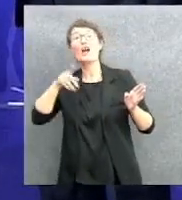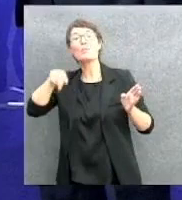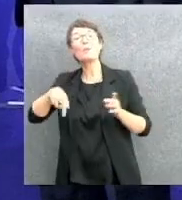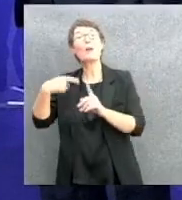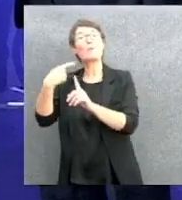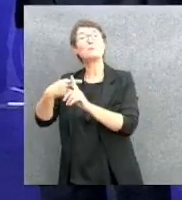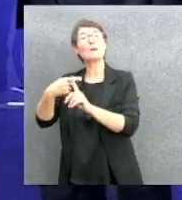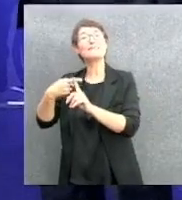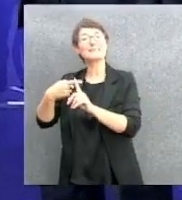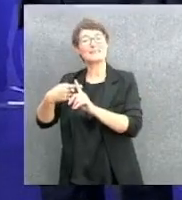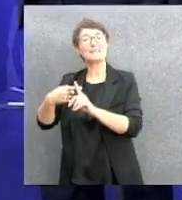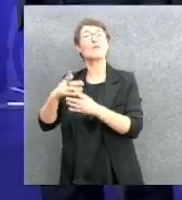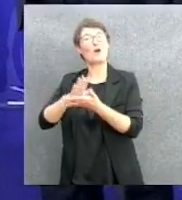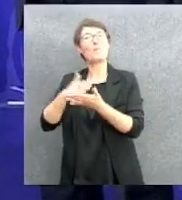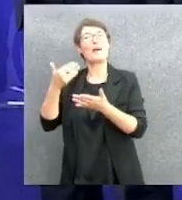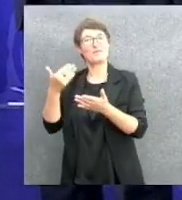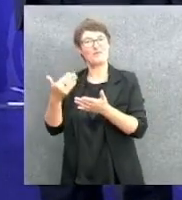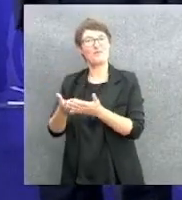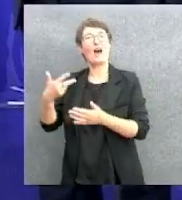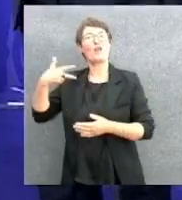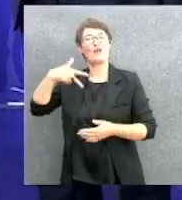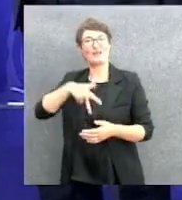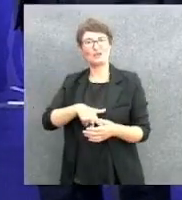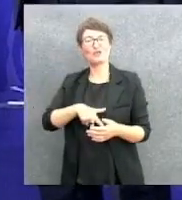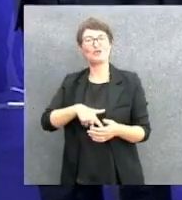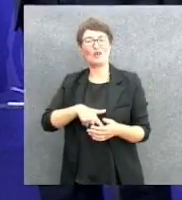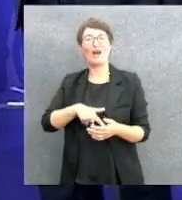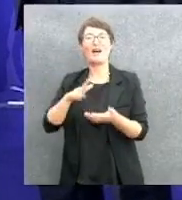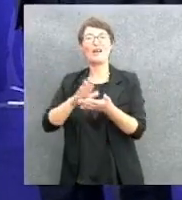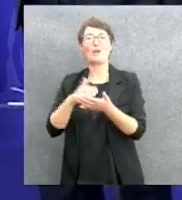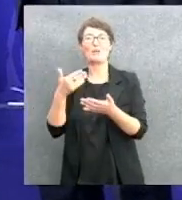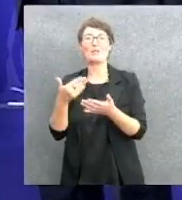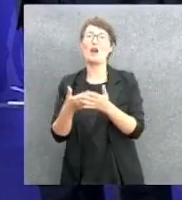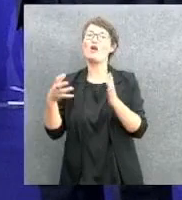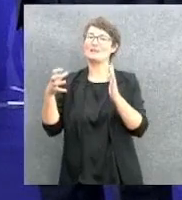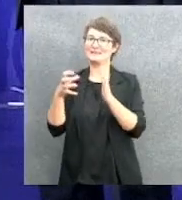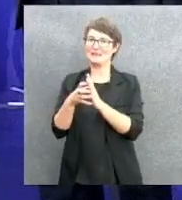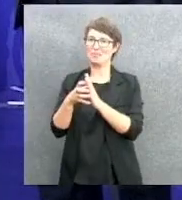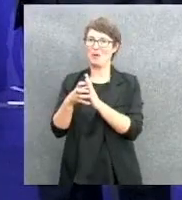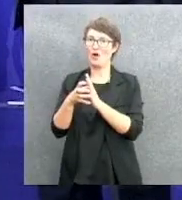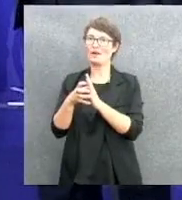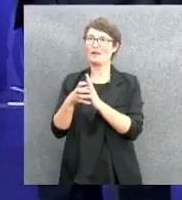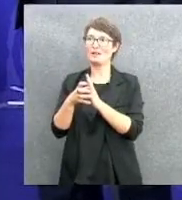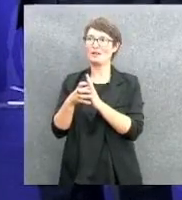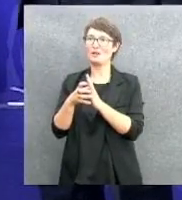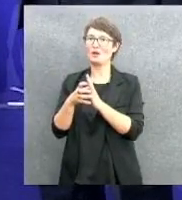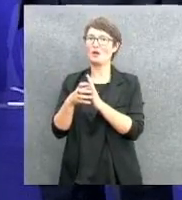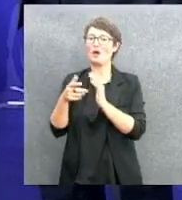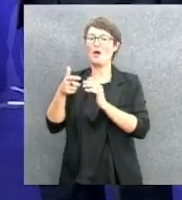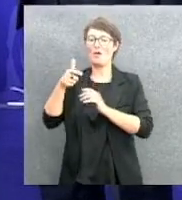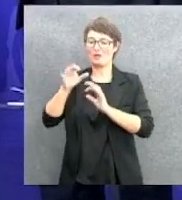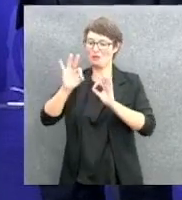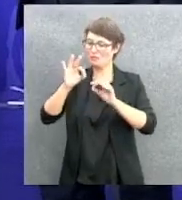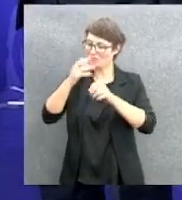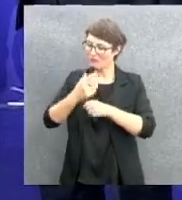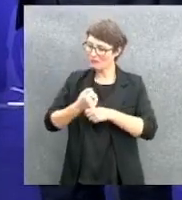un grande valore sociale, un grande valore simbolico e non solo, perché affidare il biglietto della